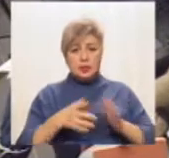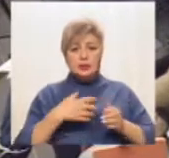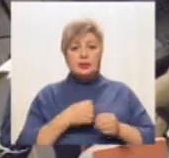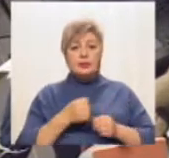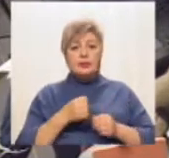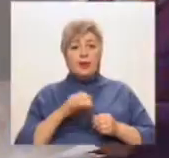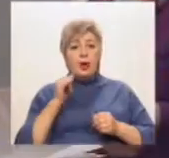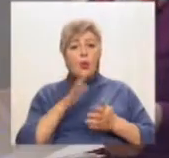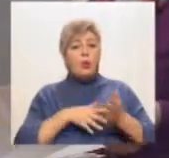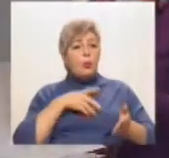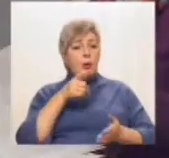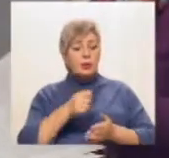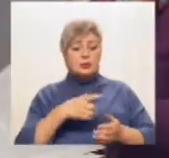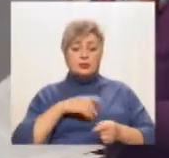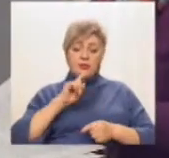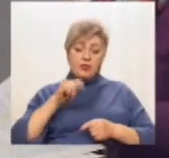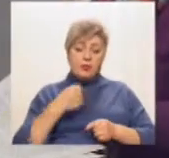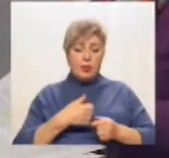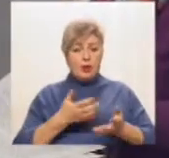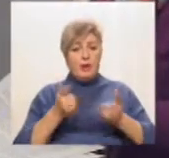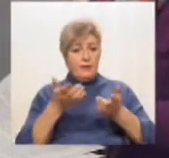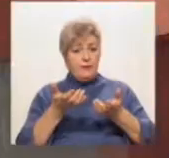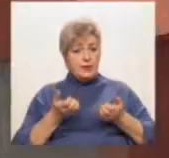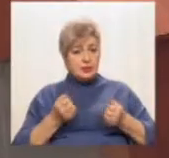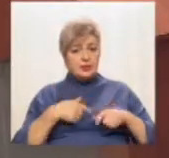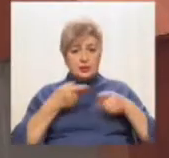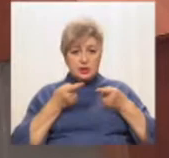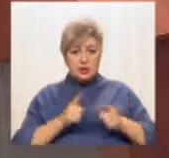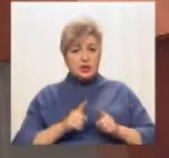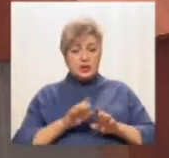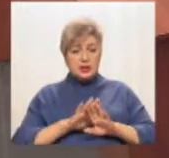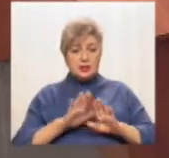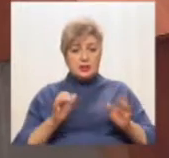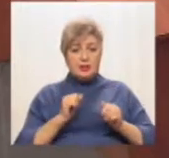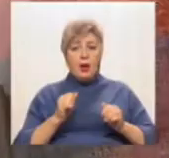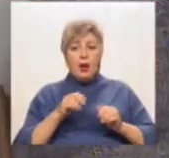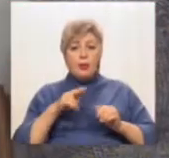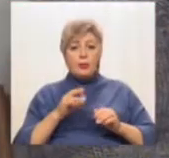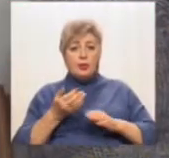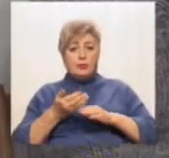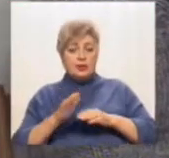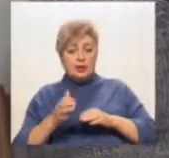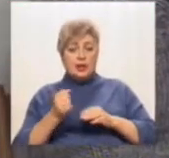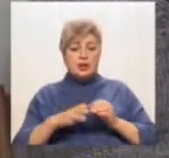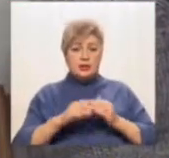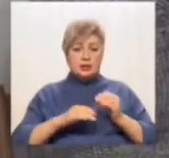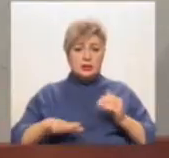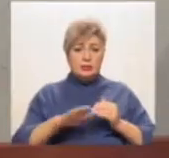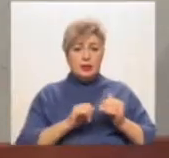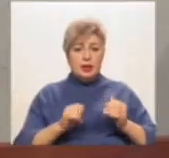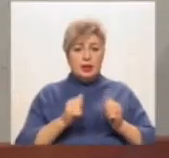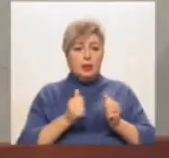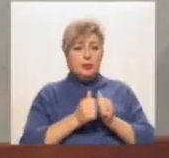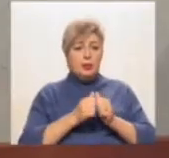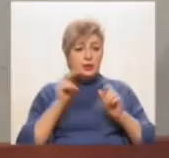номер 10. У позові вимога визнати недійсним та скасувати рішення міськради про надання землі, що є територією школи, в оренду. Я